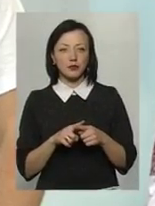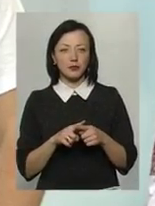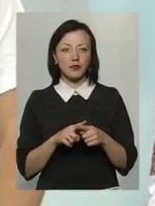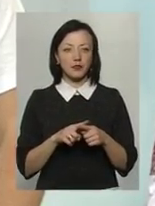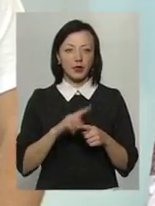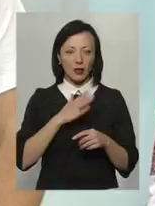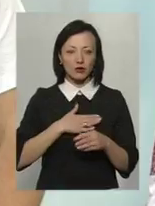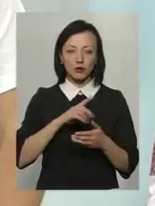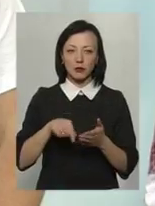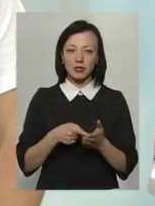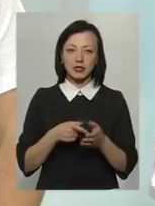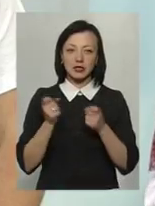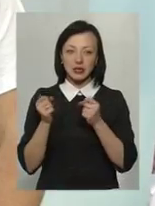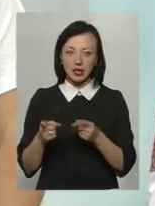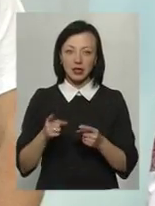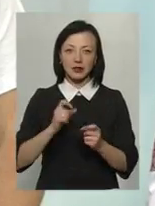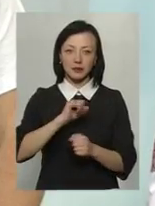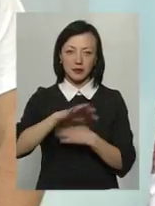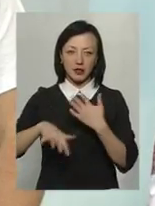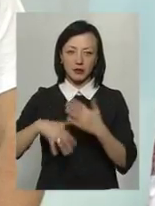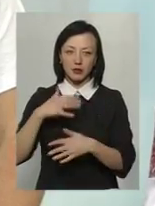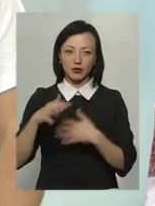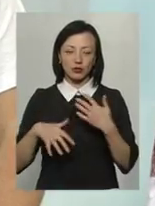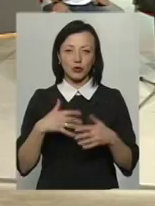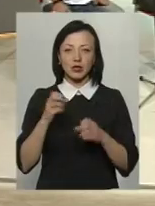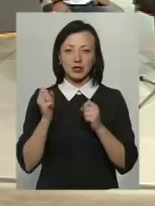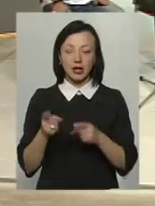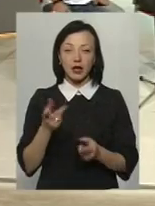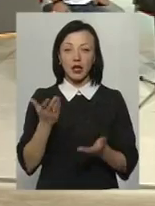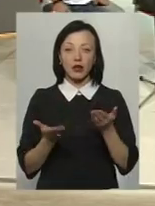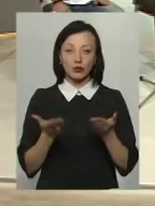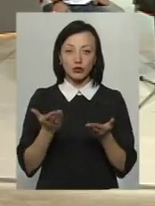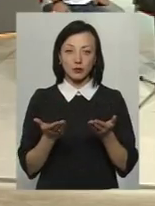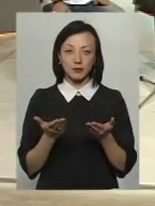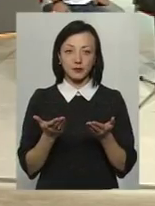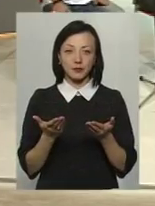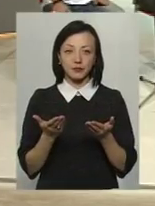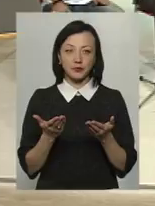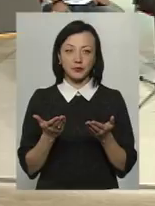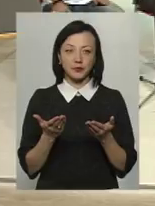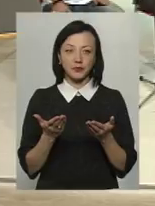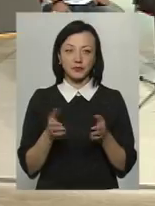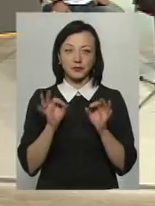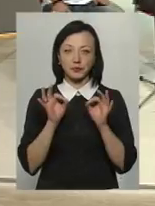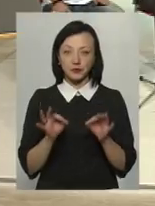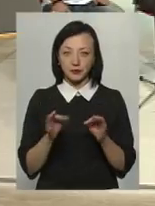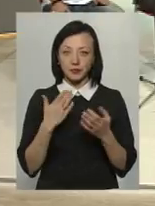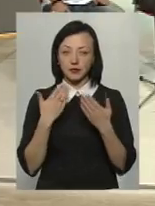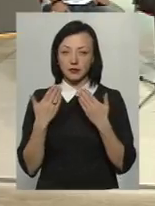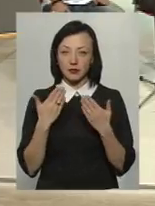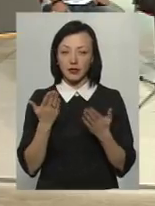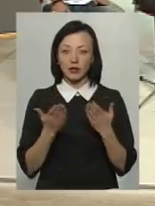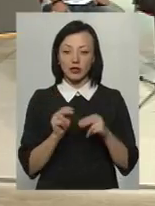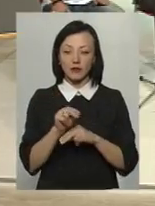міста, і все це скидається, в переміжку, при чому скидається. Але якщо правильно до цього підійти,